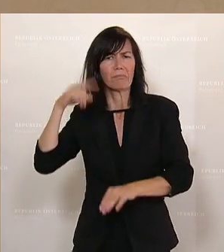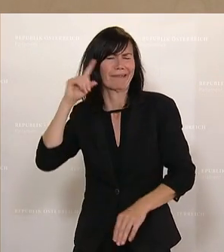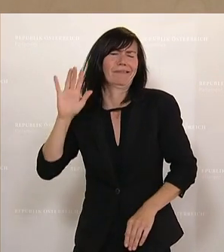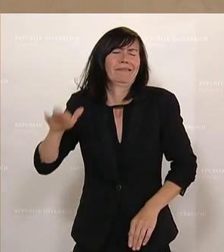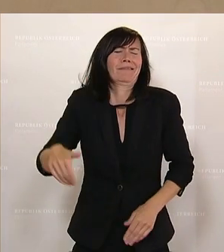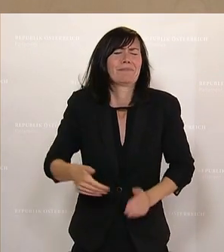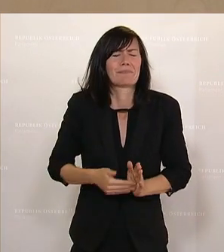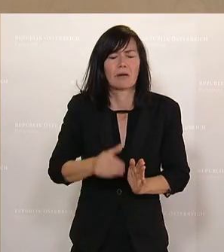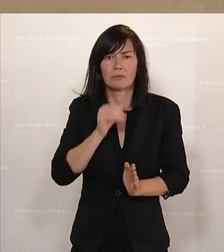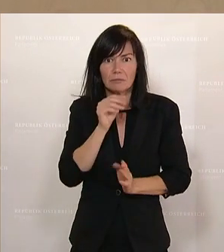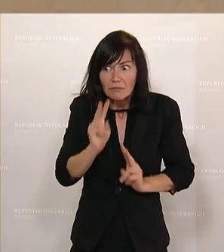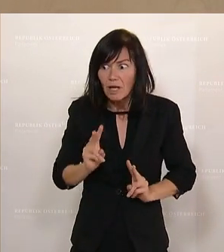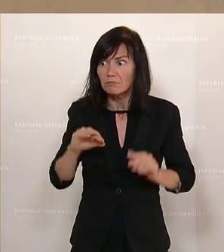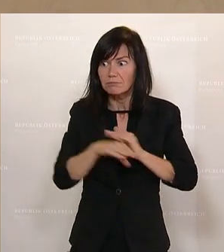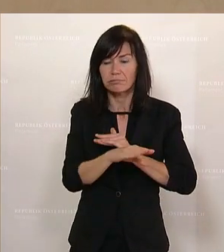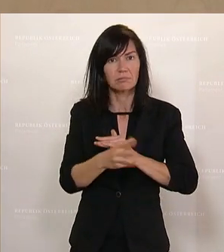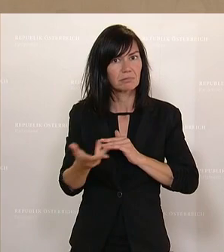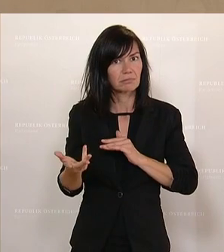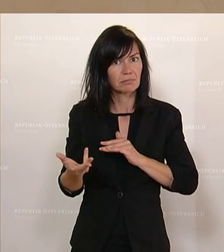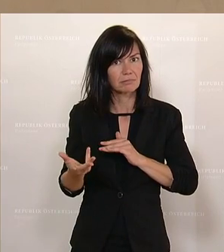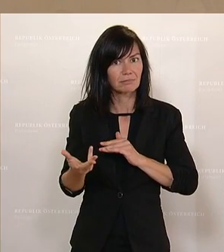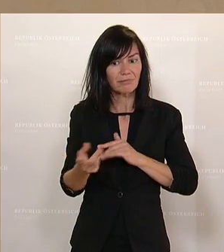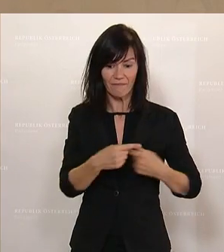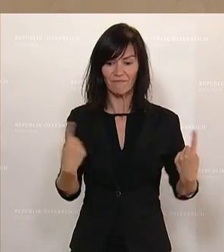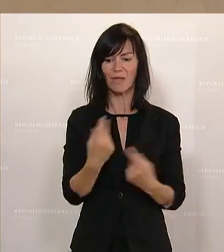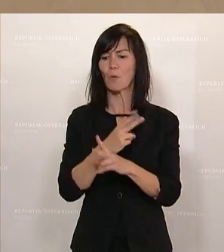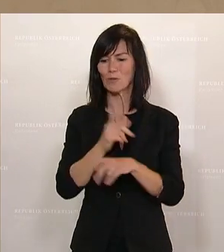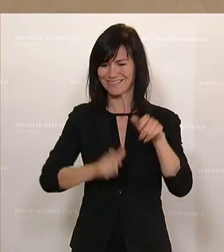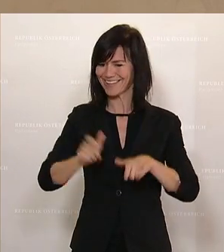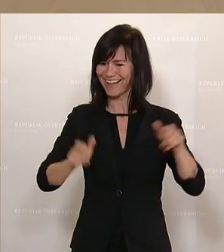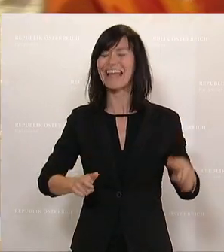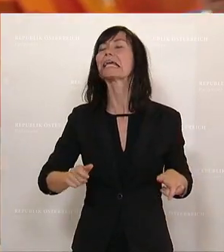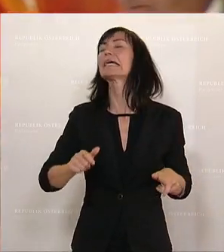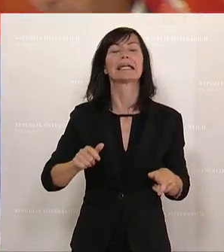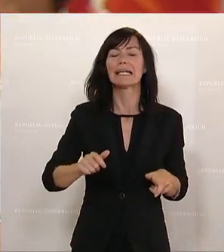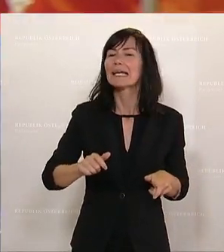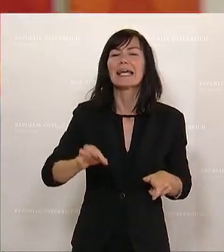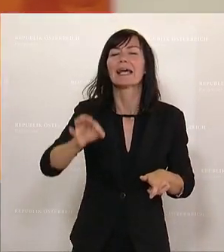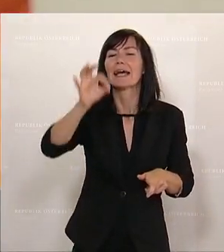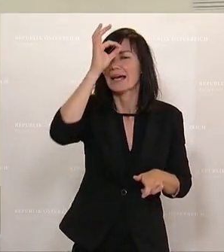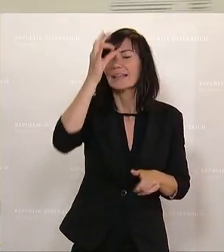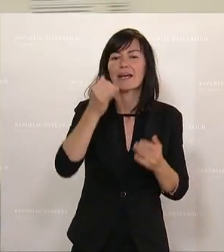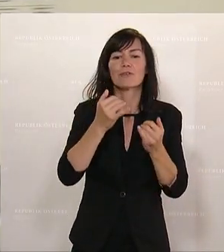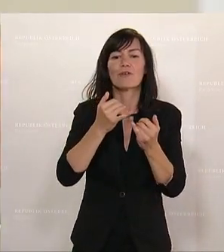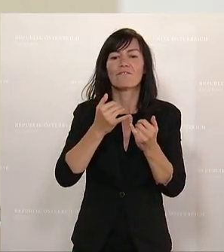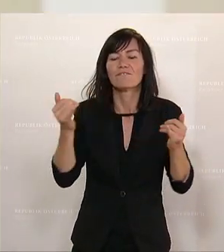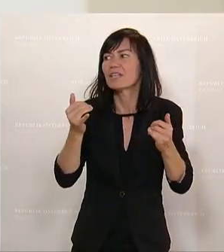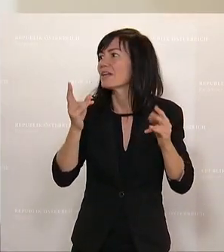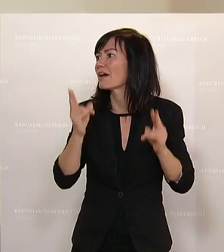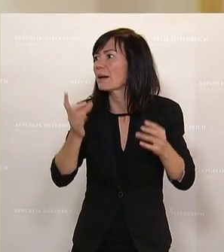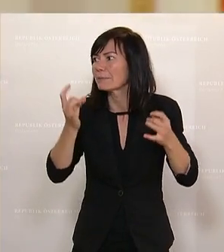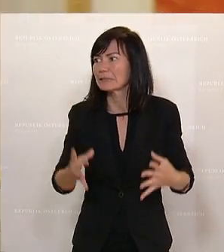Wir alle in Österreich haben keine Idee davon, dass uns das einmal geschehen könnte.